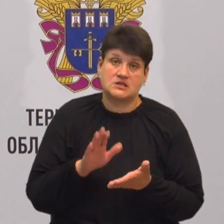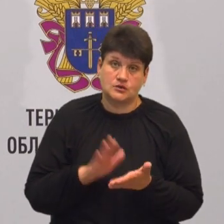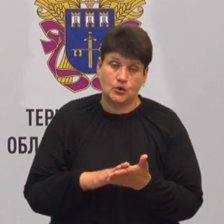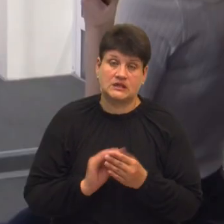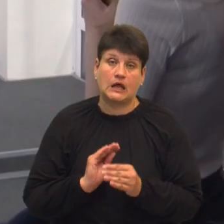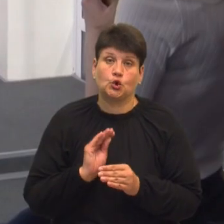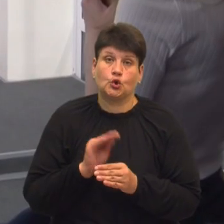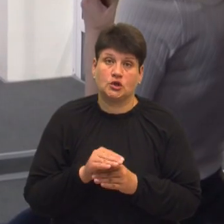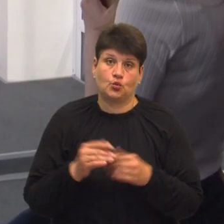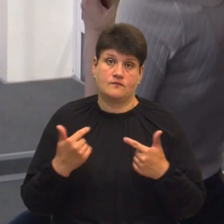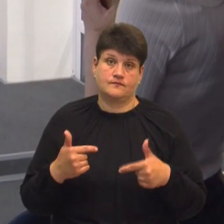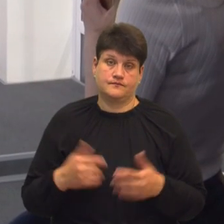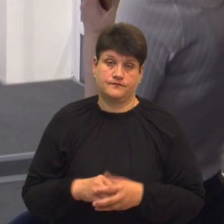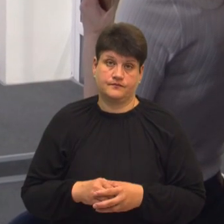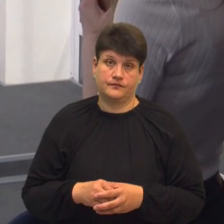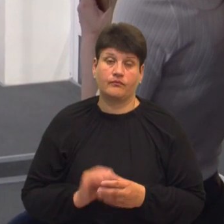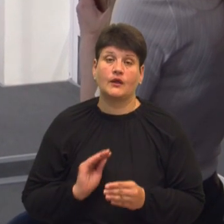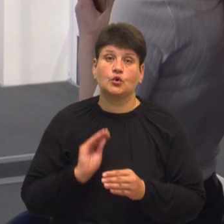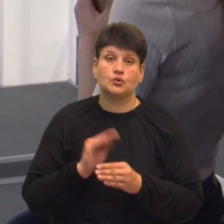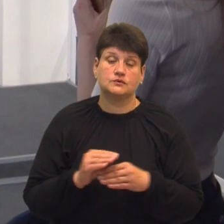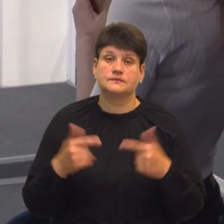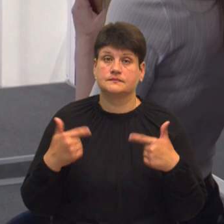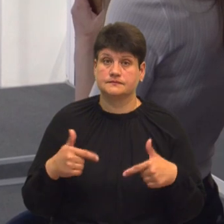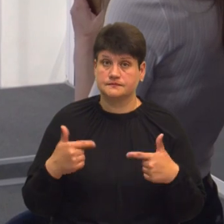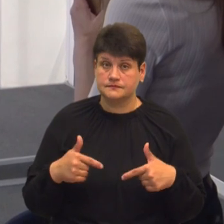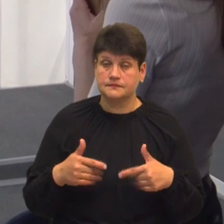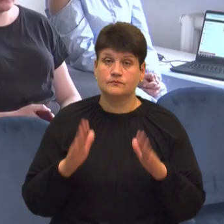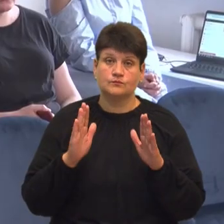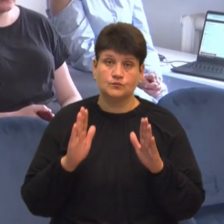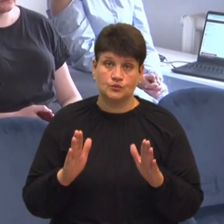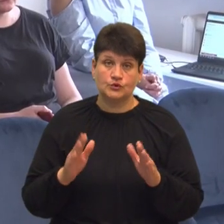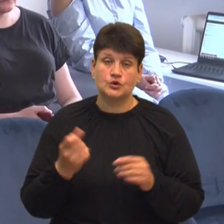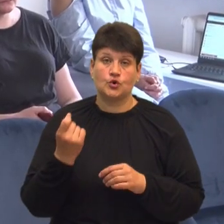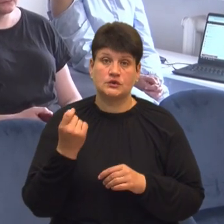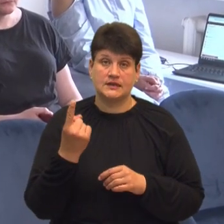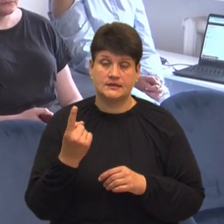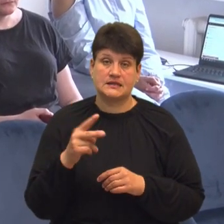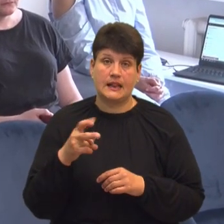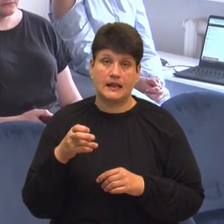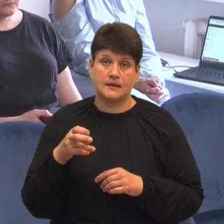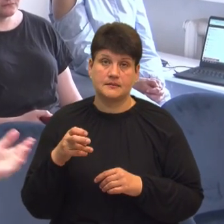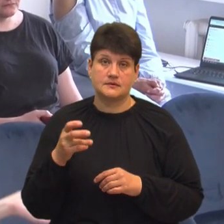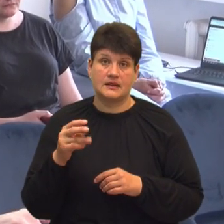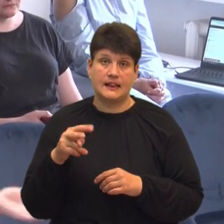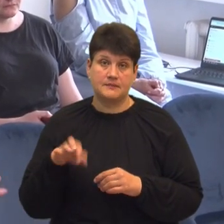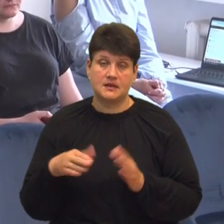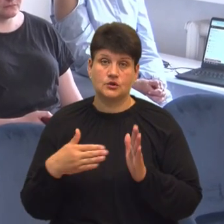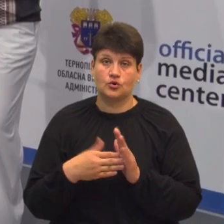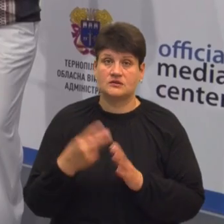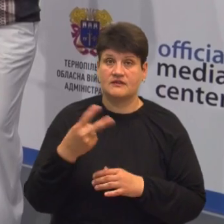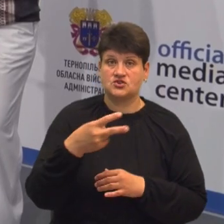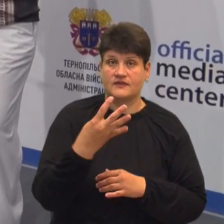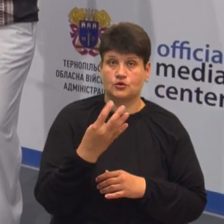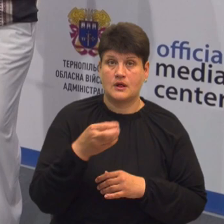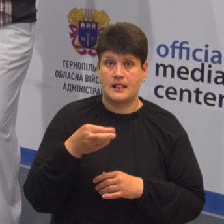додаткову сесію. Додаткова сесія мультипредметного тестування триватиме з 11 до 24 липня, розповів Юрій